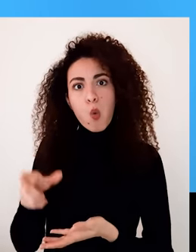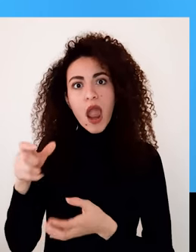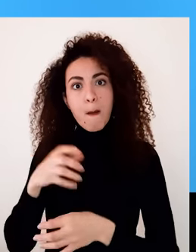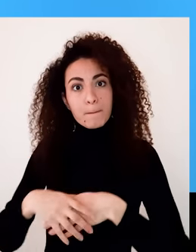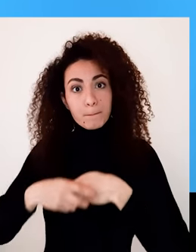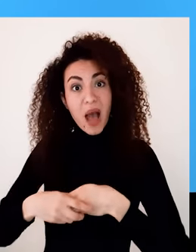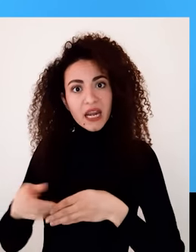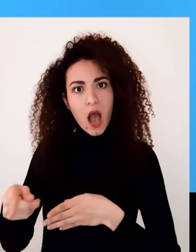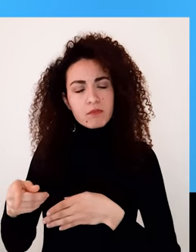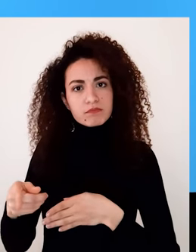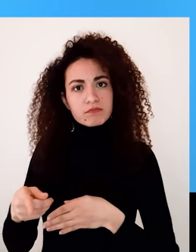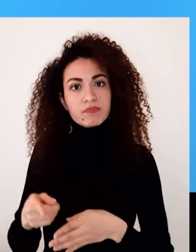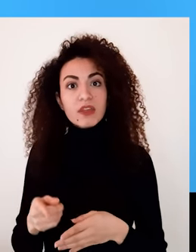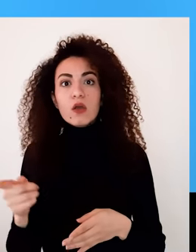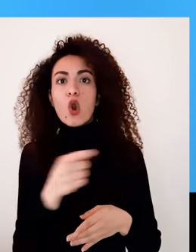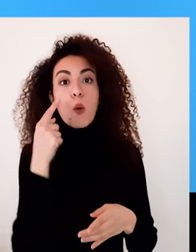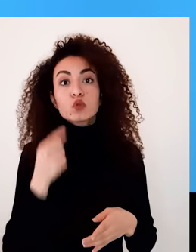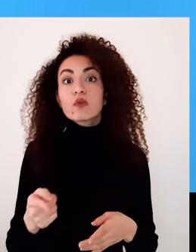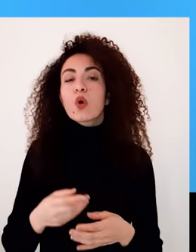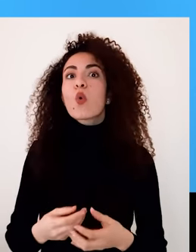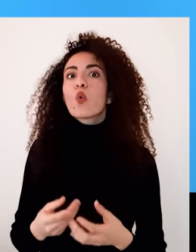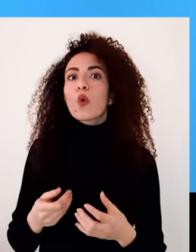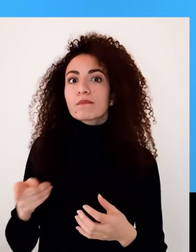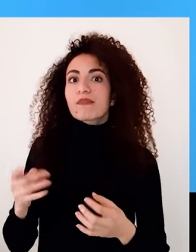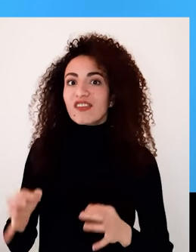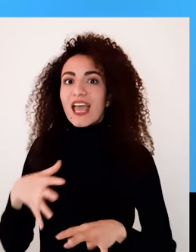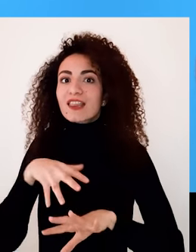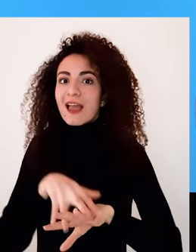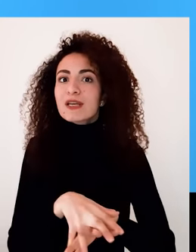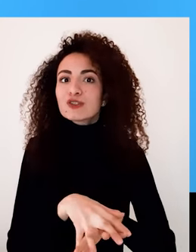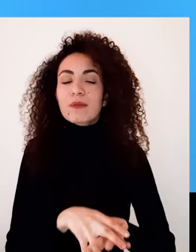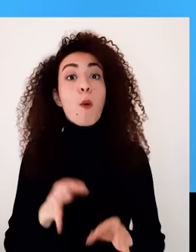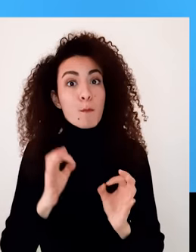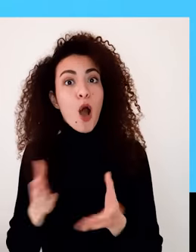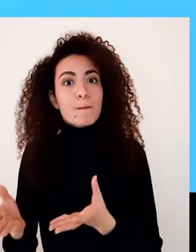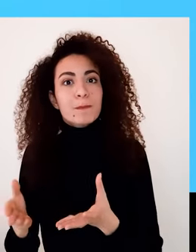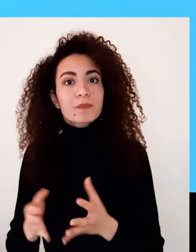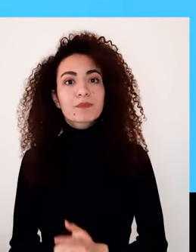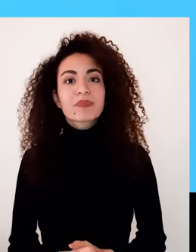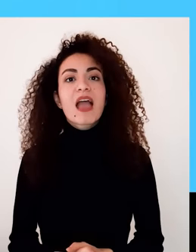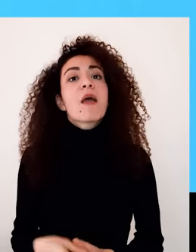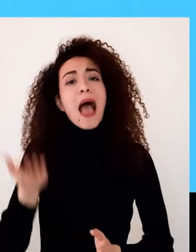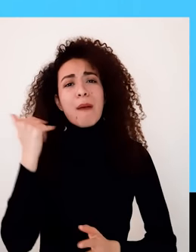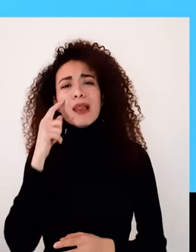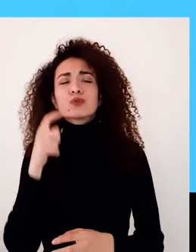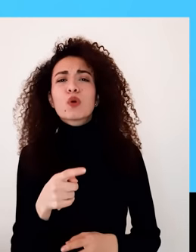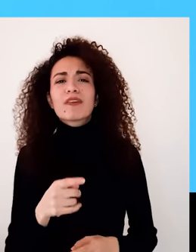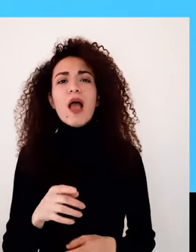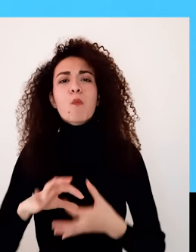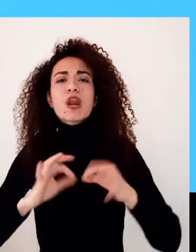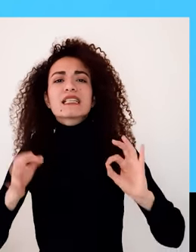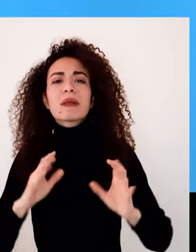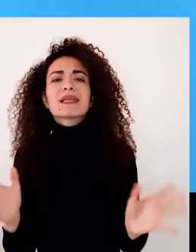ذات إعاقة على مواقع التواصل الاجتماعي يسعون لتقديم هوية تجدب المستهلك هيك مبادرات هي مثل استبدال